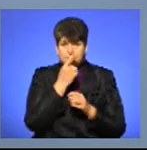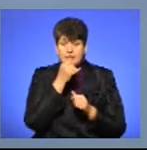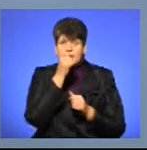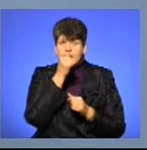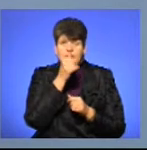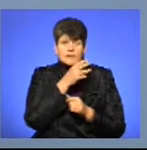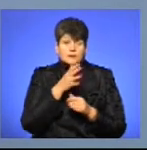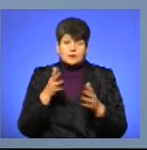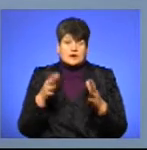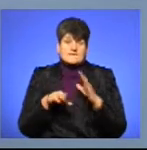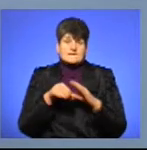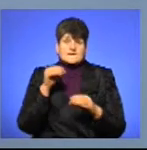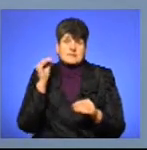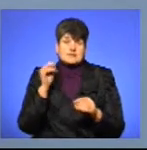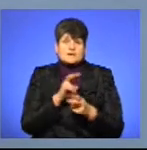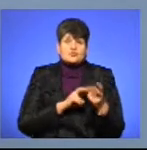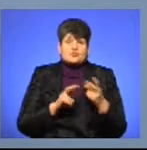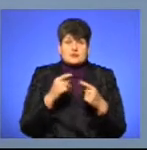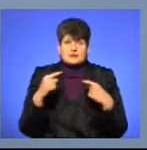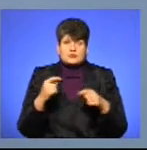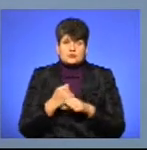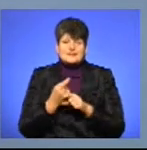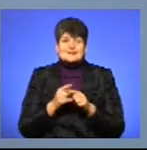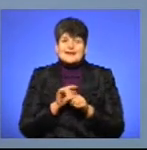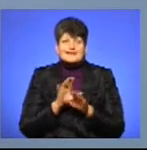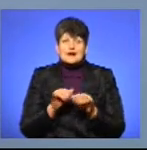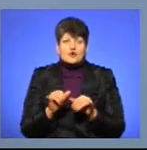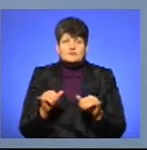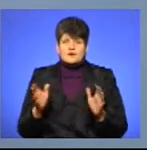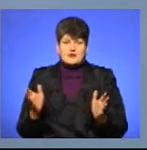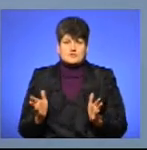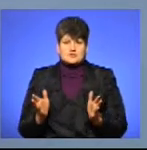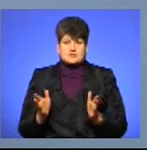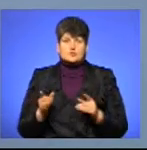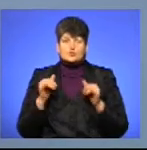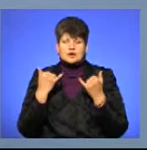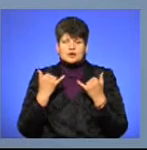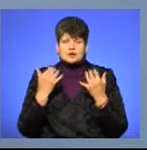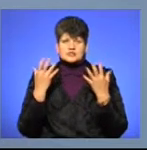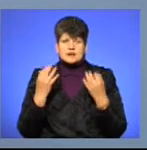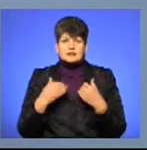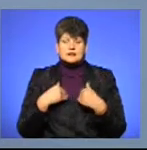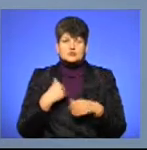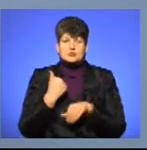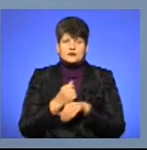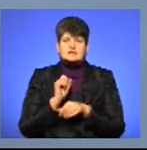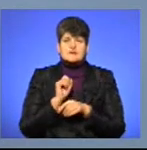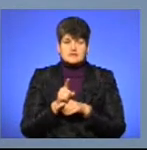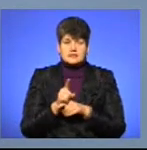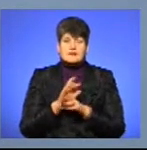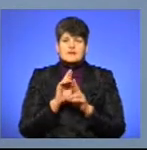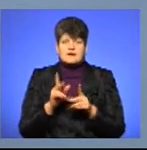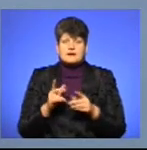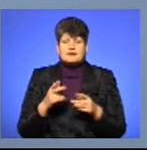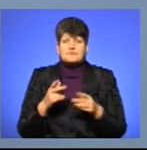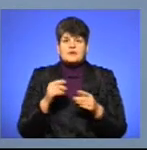права якогось вибору, пошуку і так далі. То не розвивалося. Тому на сьогоднішній день наше основне завдання, як нас, тих